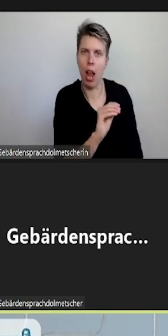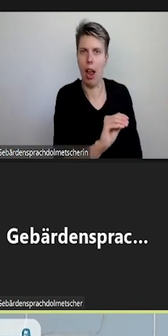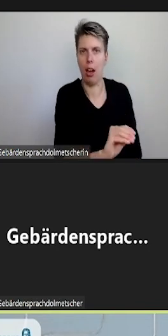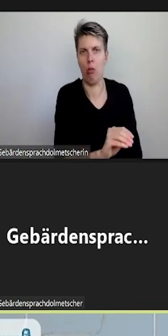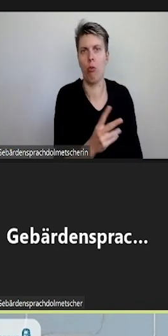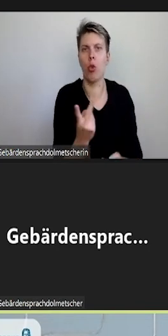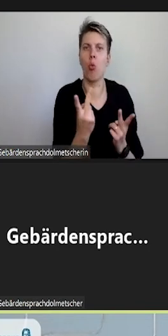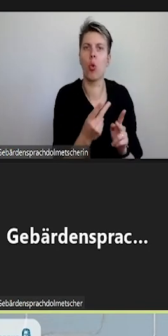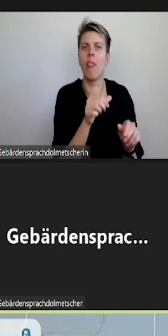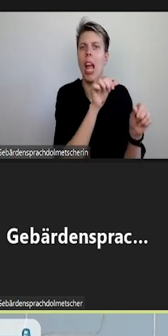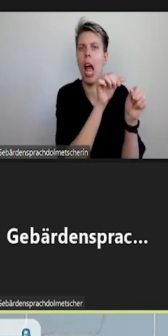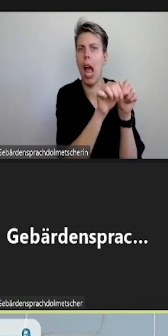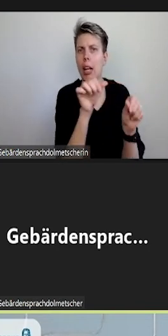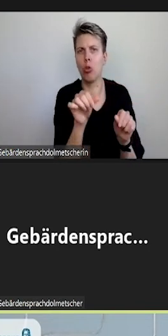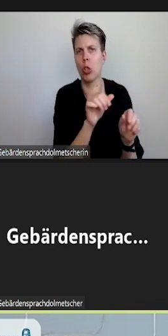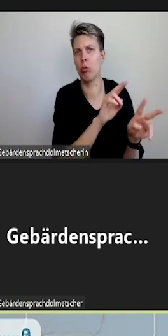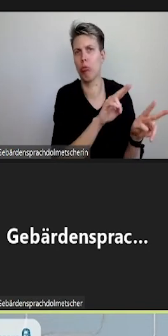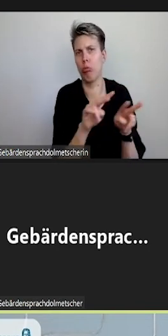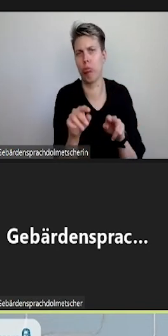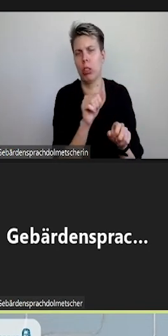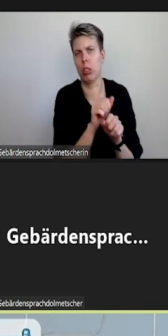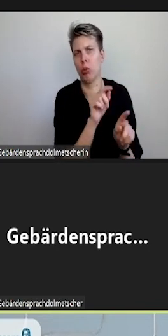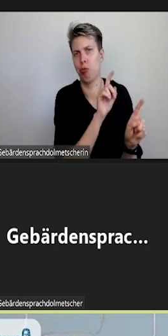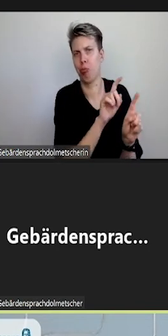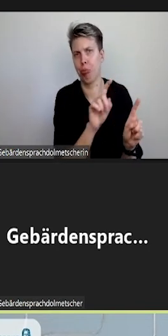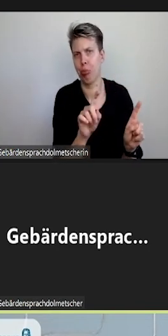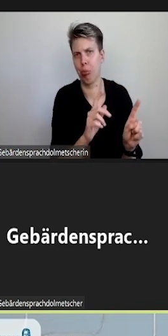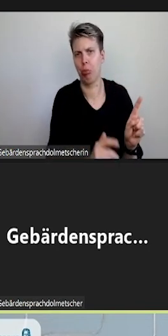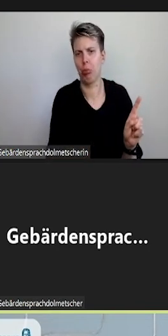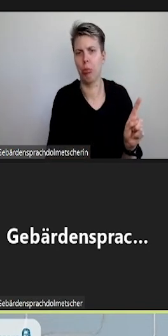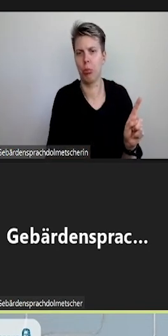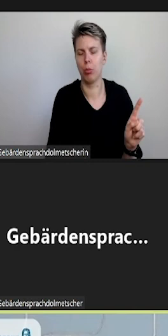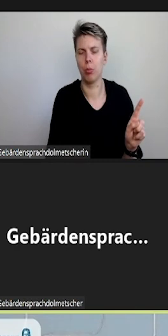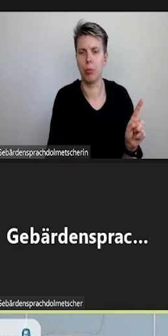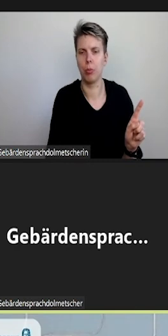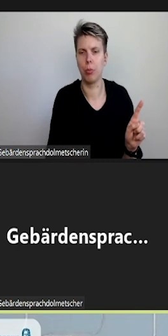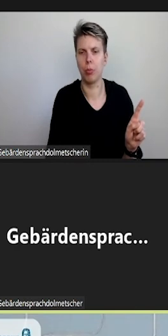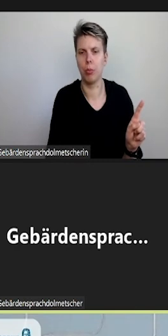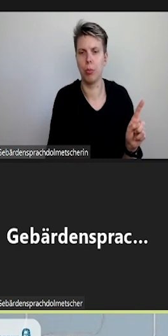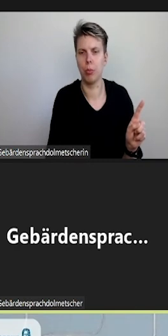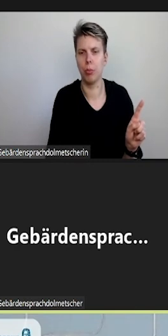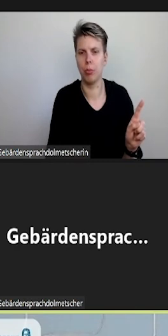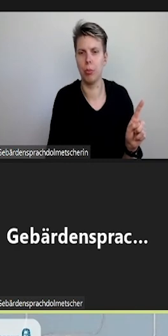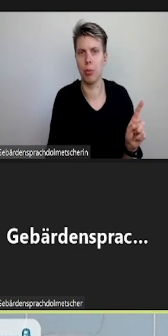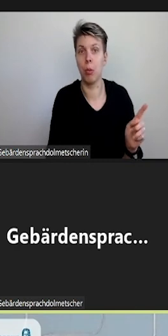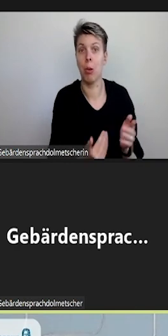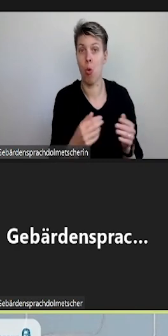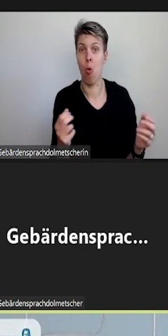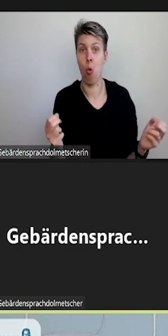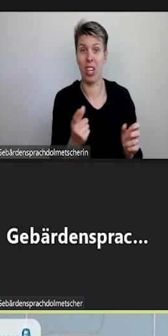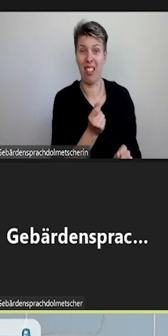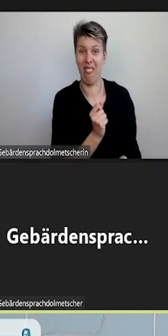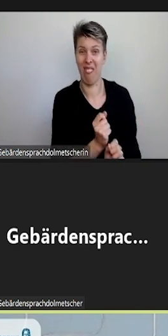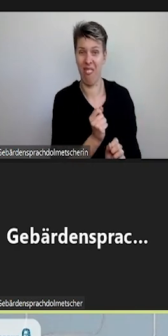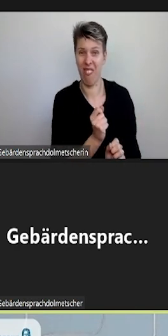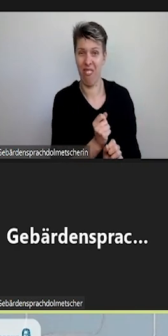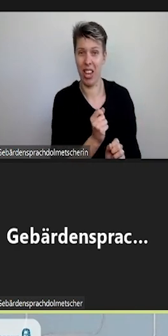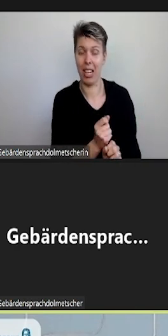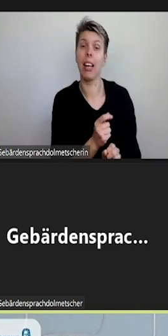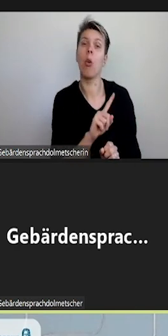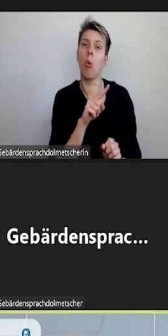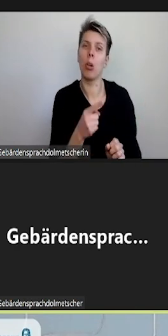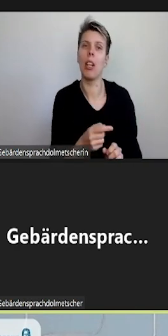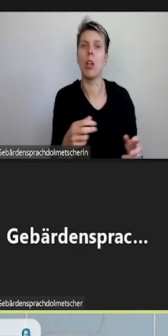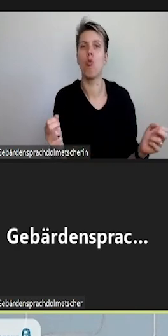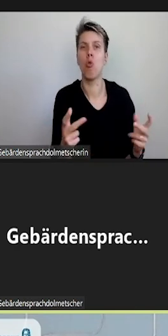verschiedene Einstellungen vorgenommen werden können, über die Sie aber auch die Untertitel, wenn Sie dann fertig sind mit dem Video, auch exportieren